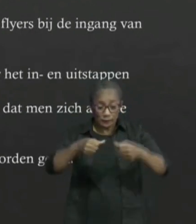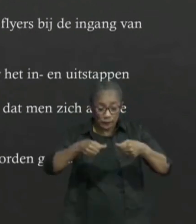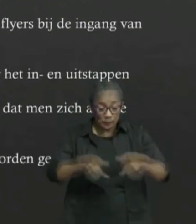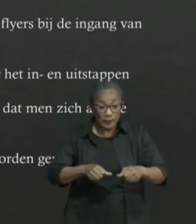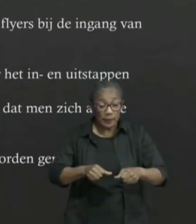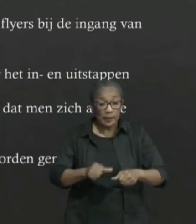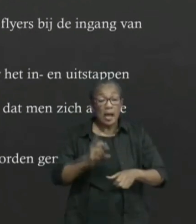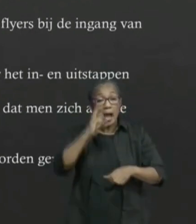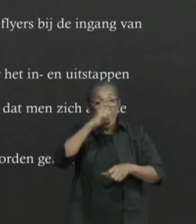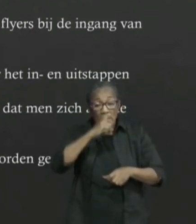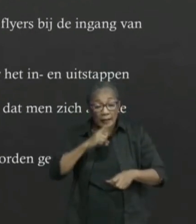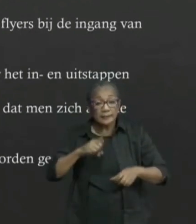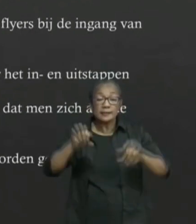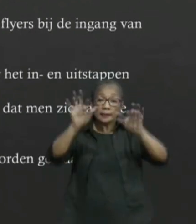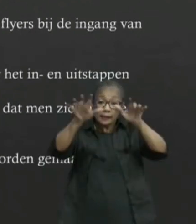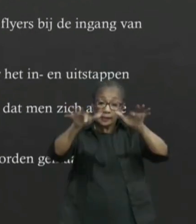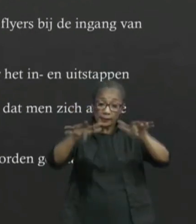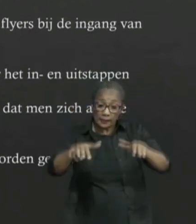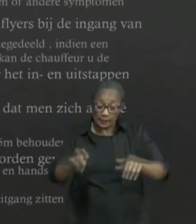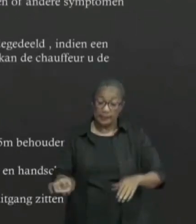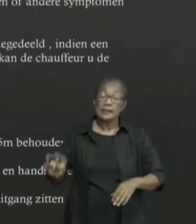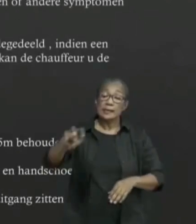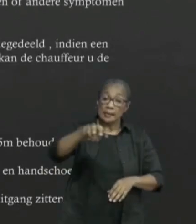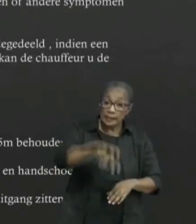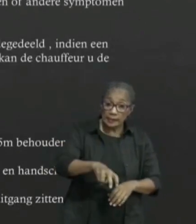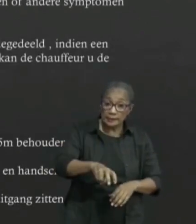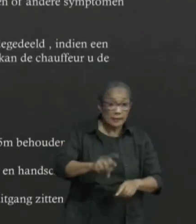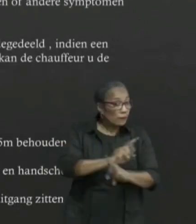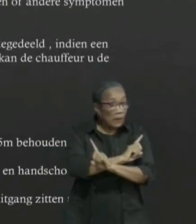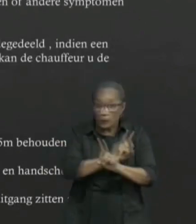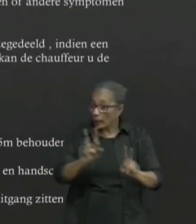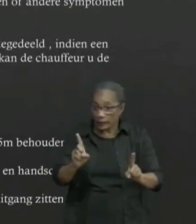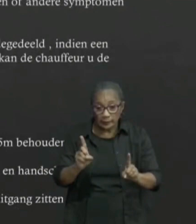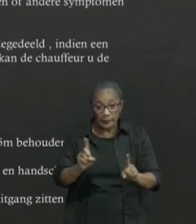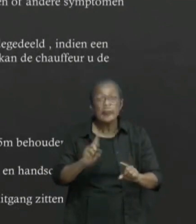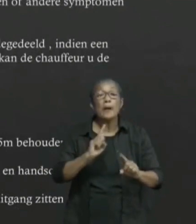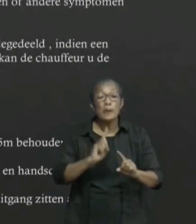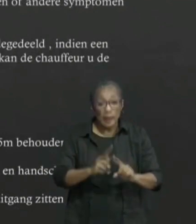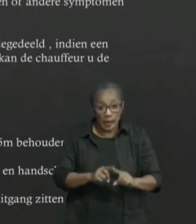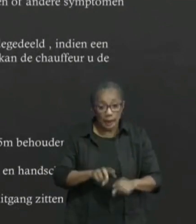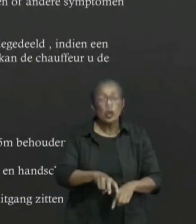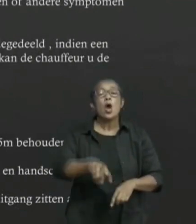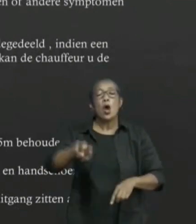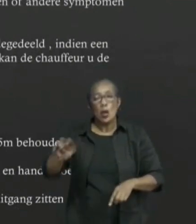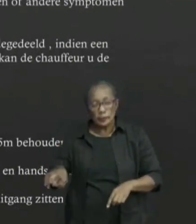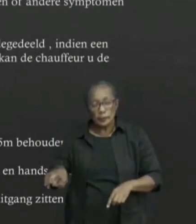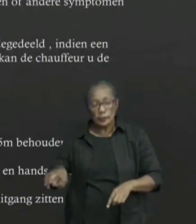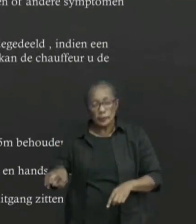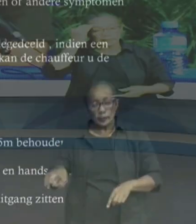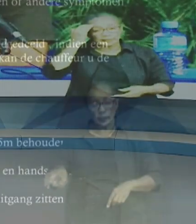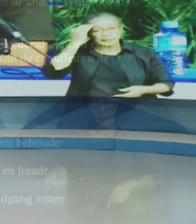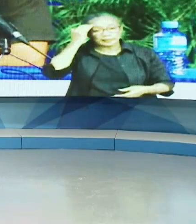is instap van passagiers niet toegestaan, maar uitstap van passagiers wel.